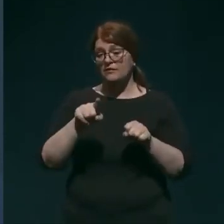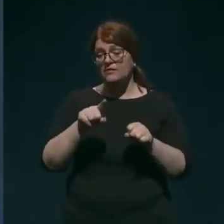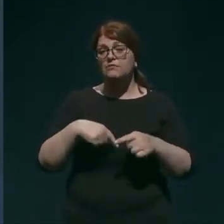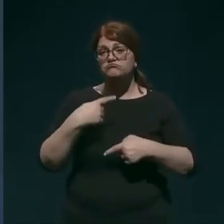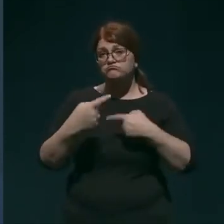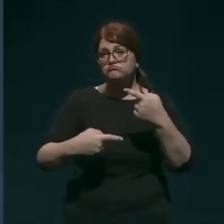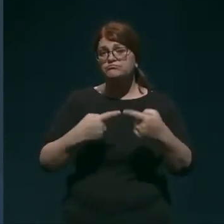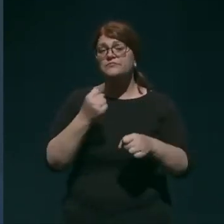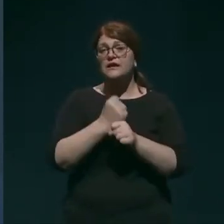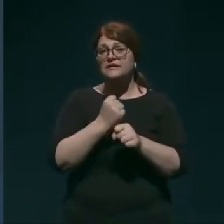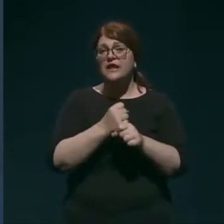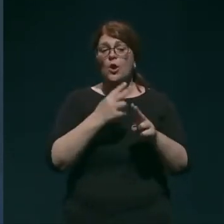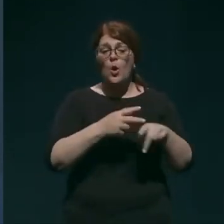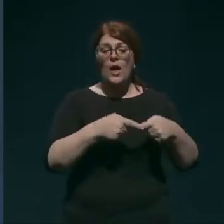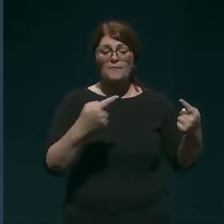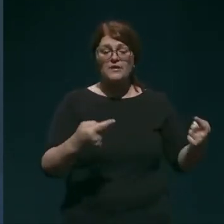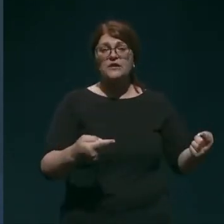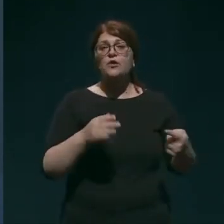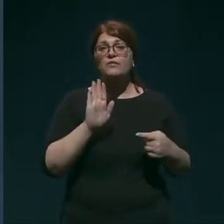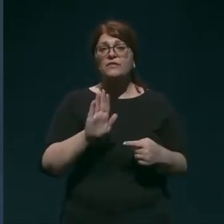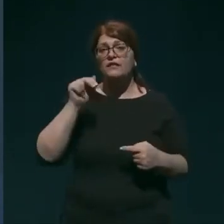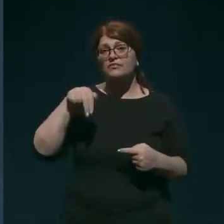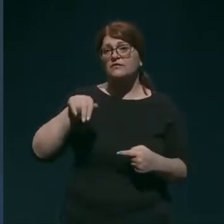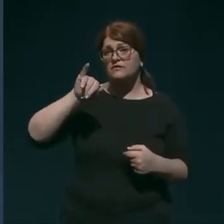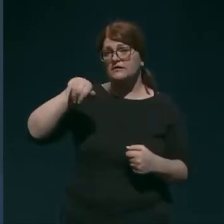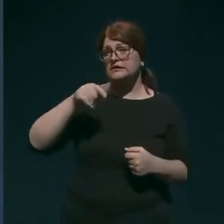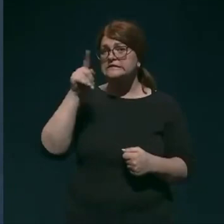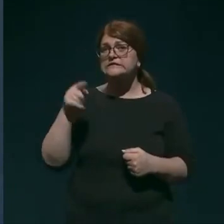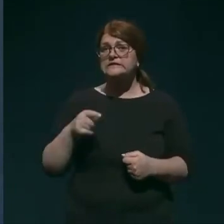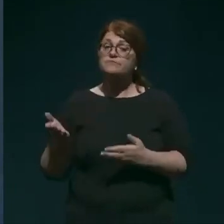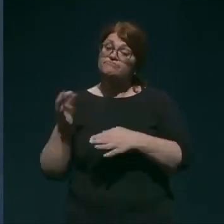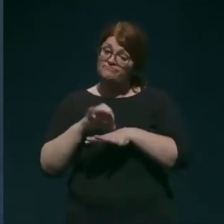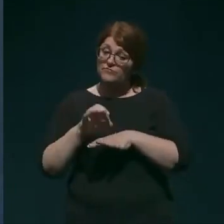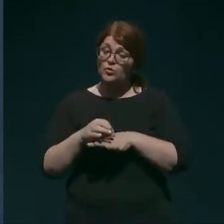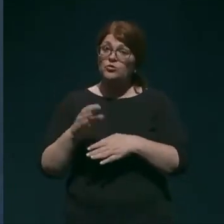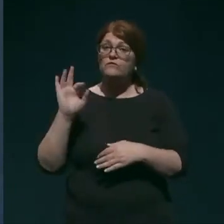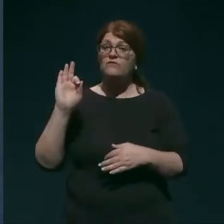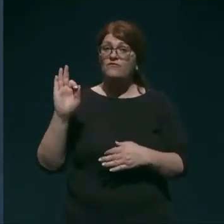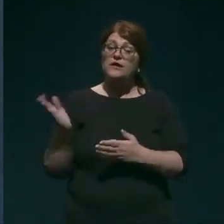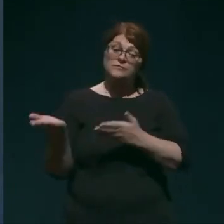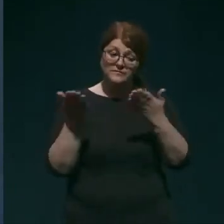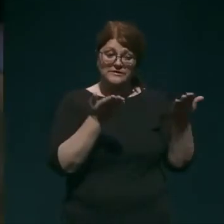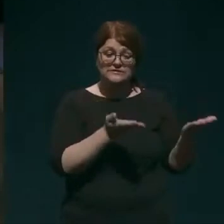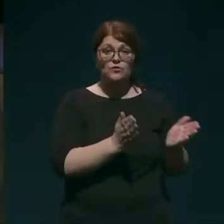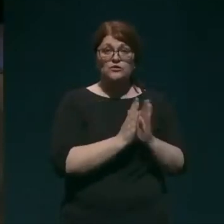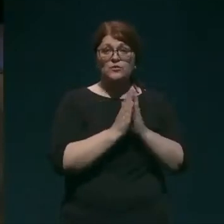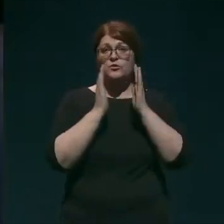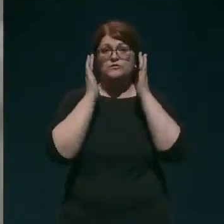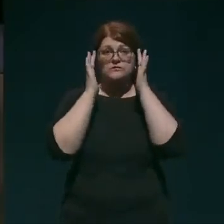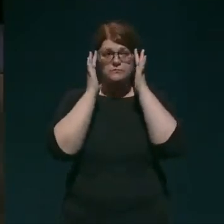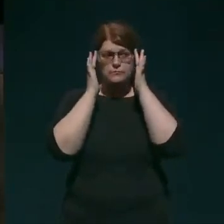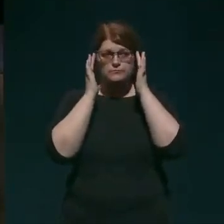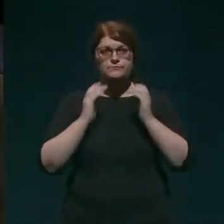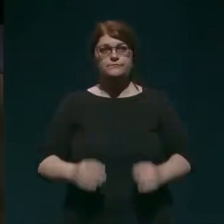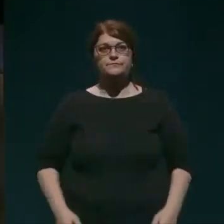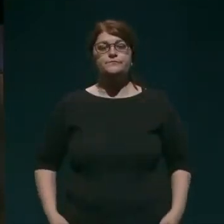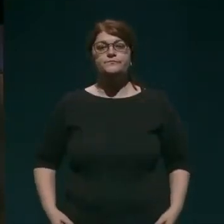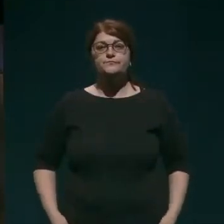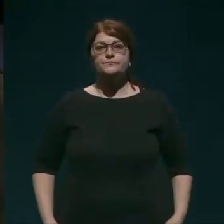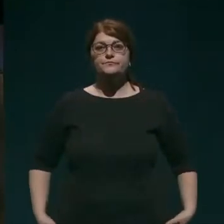epidemiologi na IZR. Dr. Fafangl, izvolite, prosim. Mikrofon je vaš.